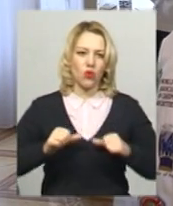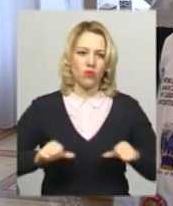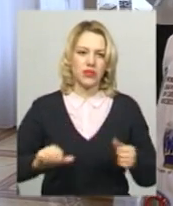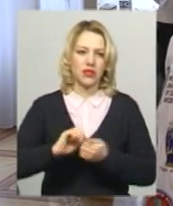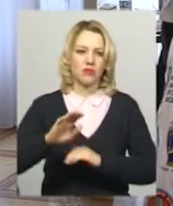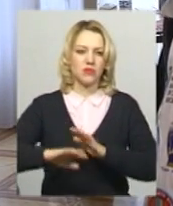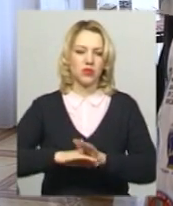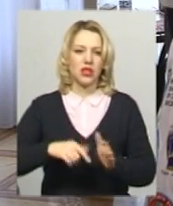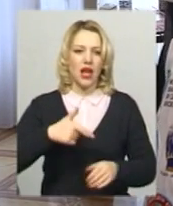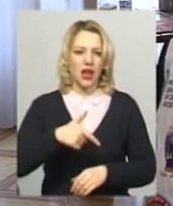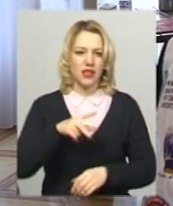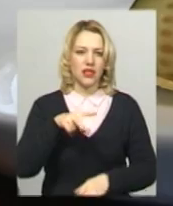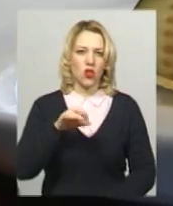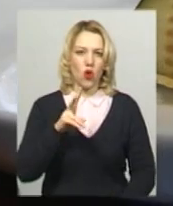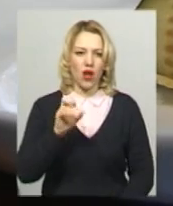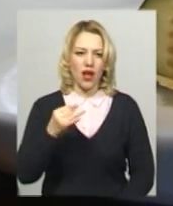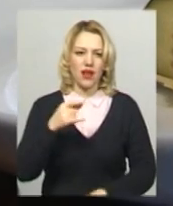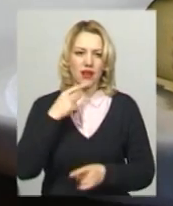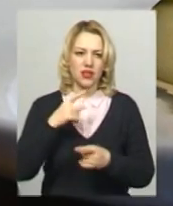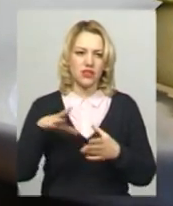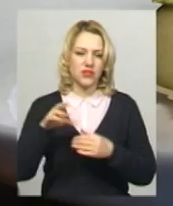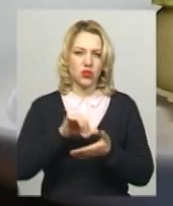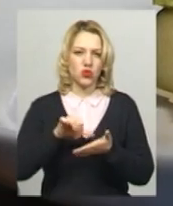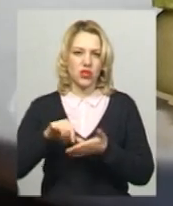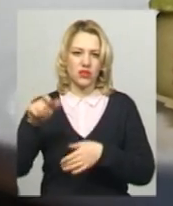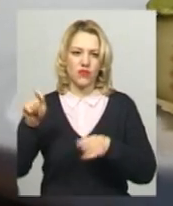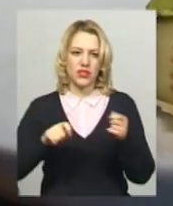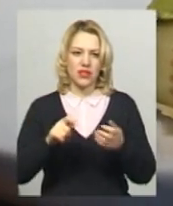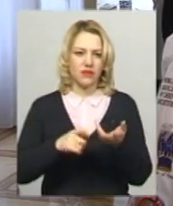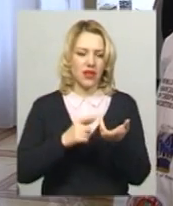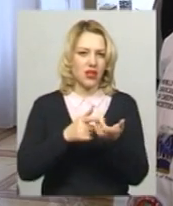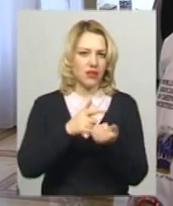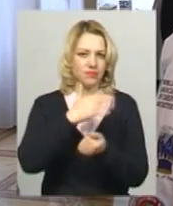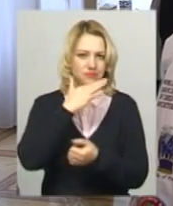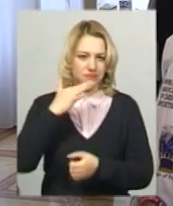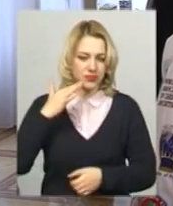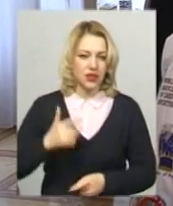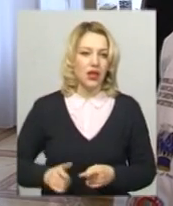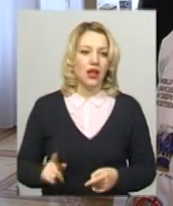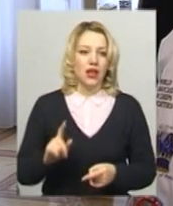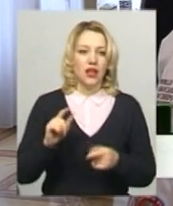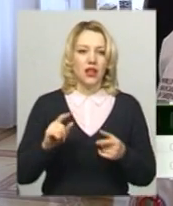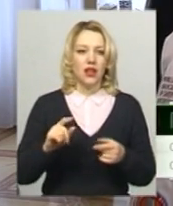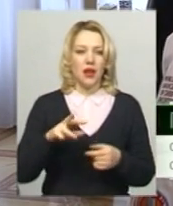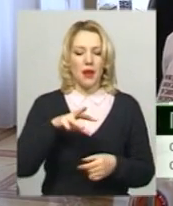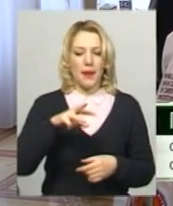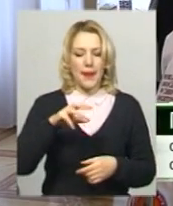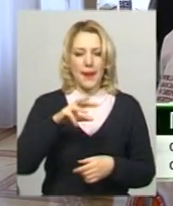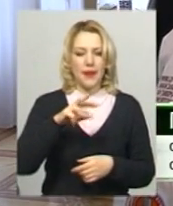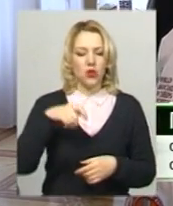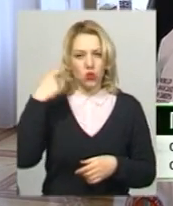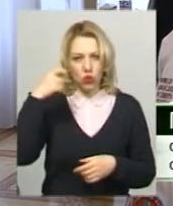'янця-Подільського Галина Локай каже, всіх учасників фестивалю не перелічити. Тур Реччина, Македонія,